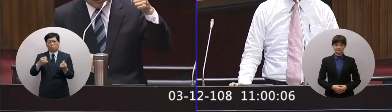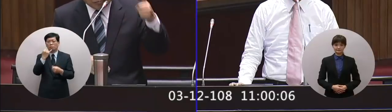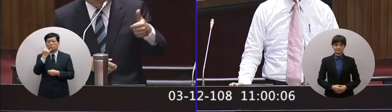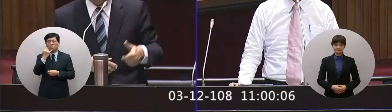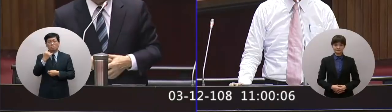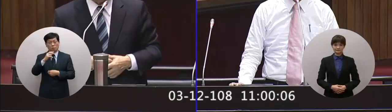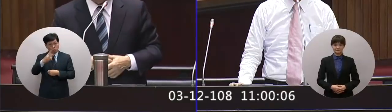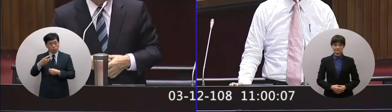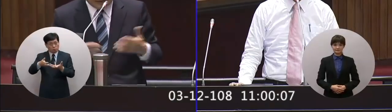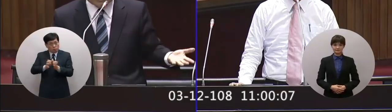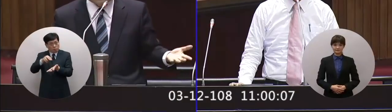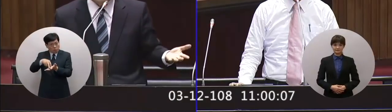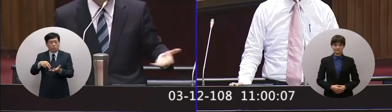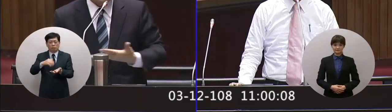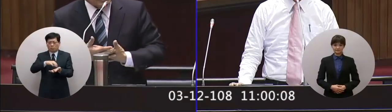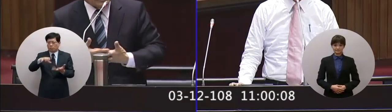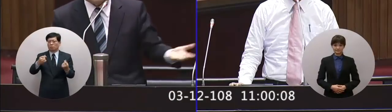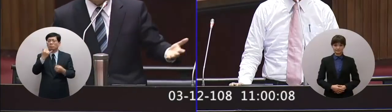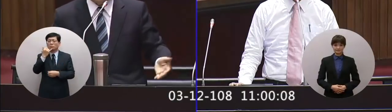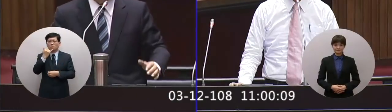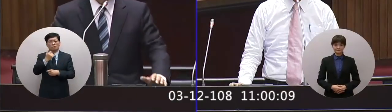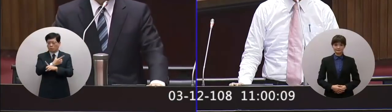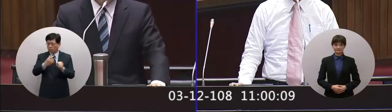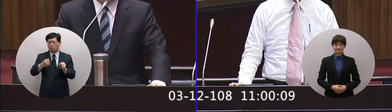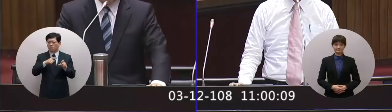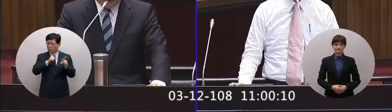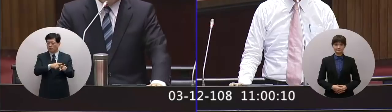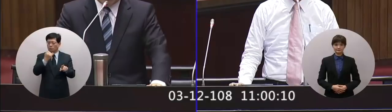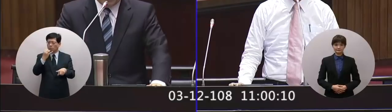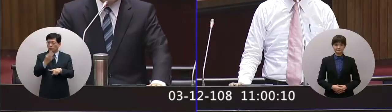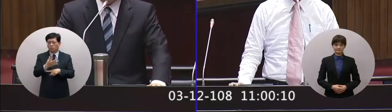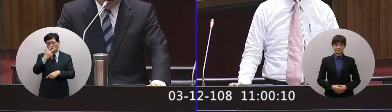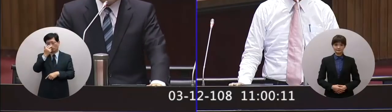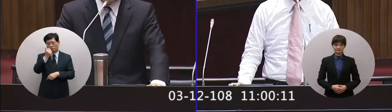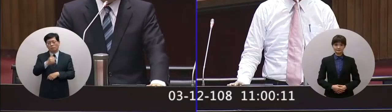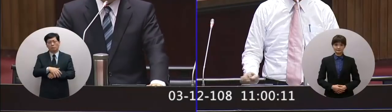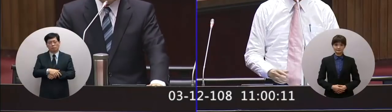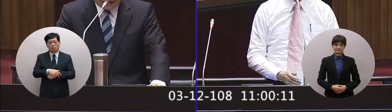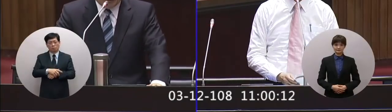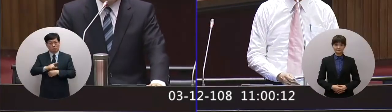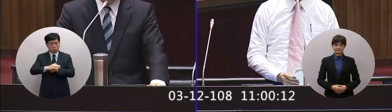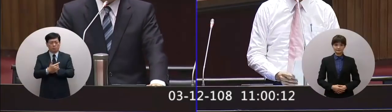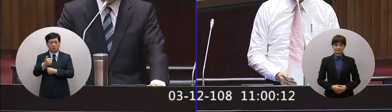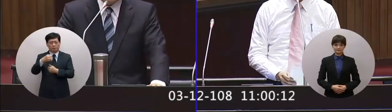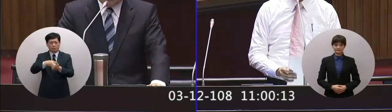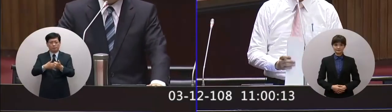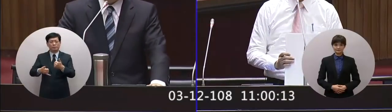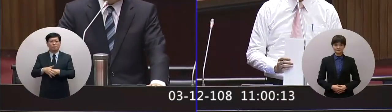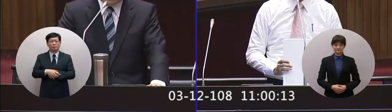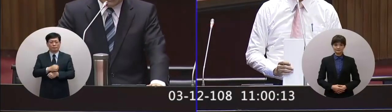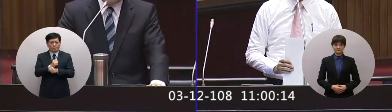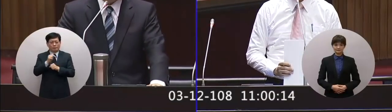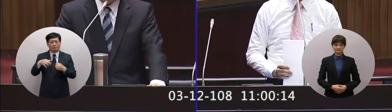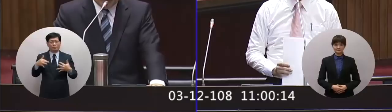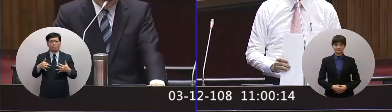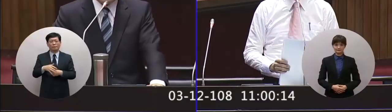或者部立的醫院也可以這樣一體適用就會非常方便有效謝謝委員特別